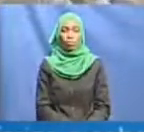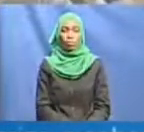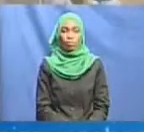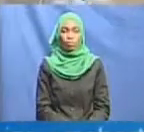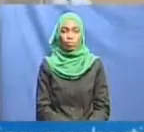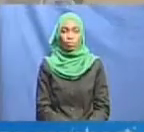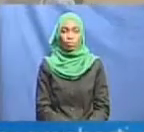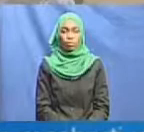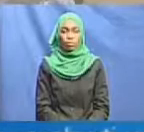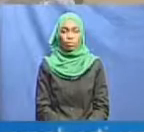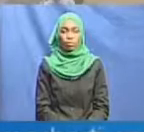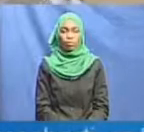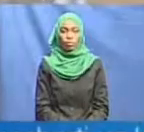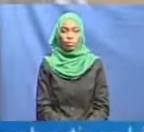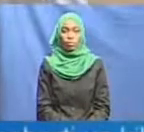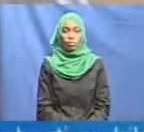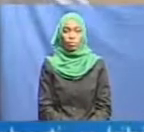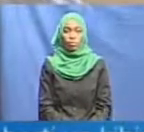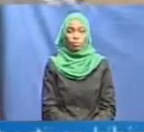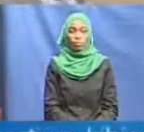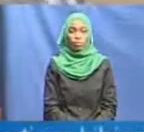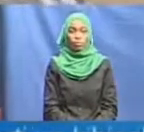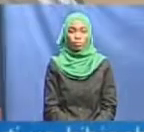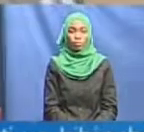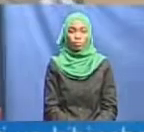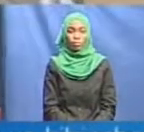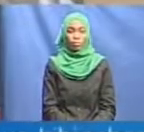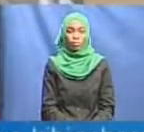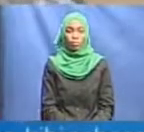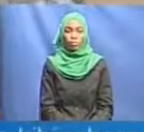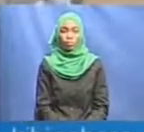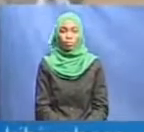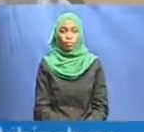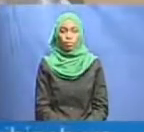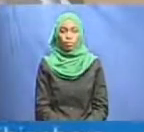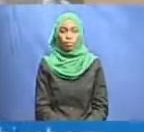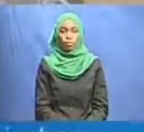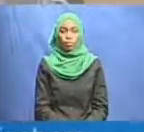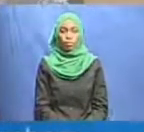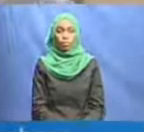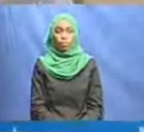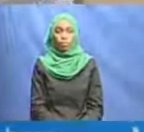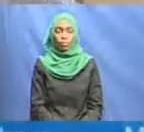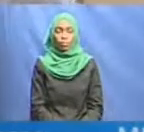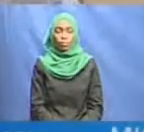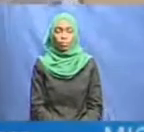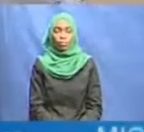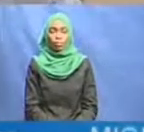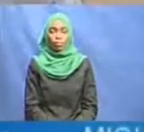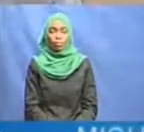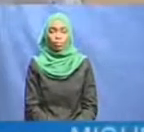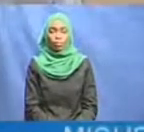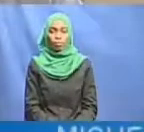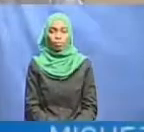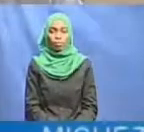wananchi na tahasisi mbali mbali kuchukua tahathari toka sasa hivi.